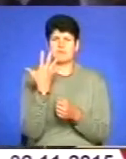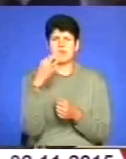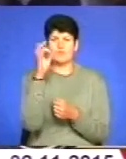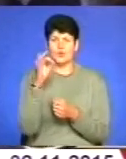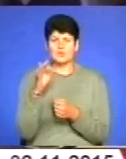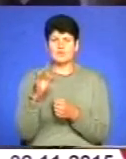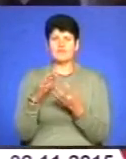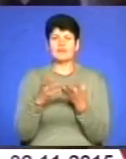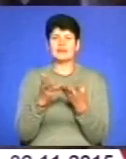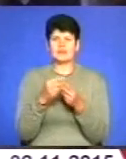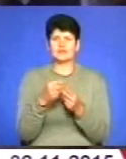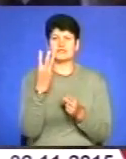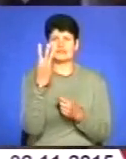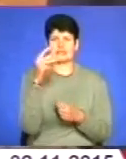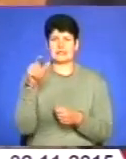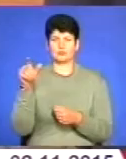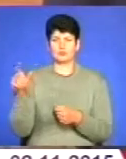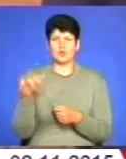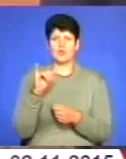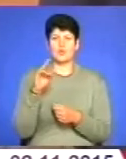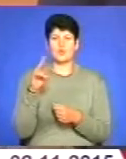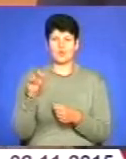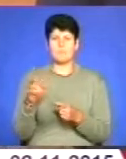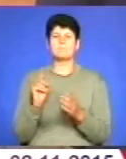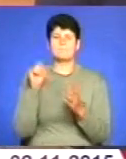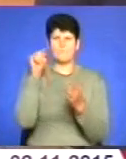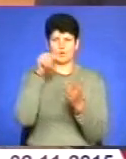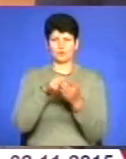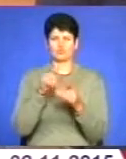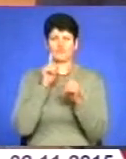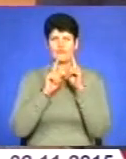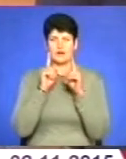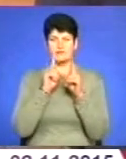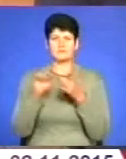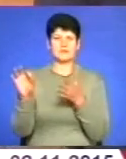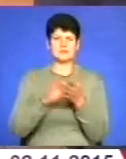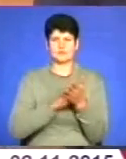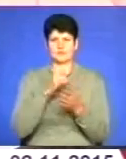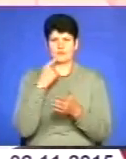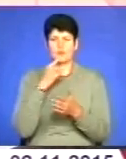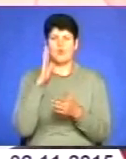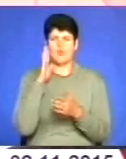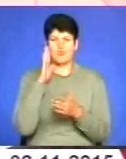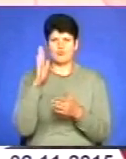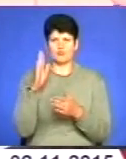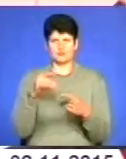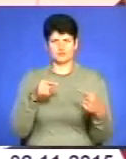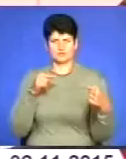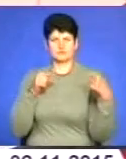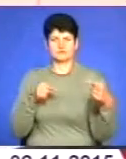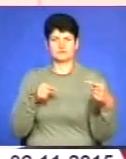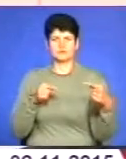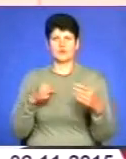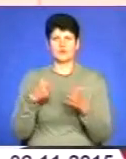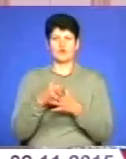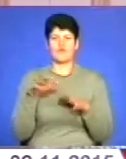в кількості трьох депутатів, укропівці таки пройдуть в Раду. І одразу зазначають – будуть в конструктивній опозиції